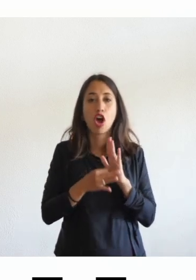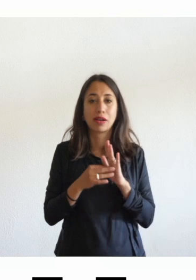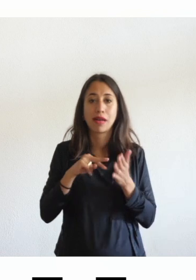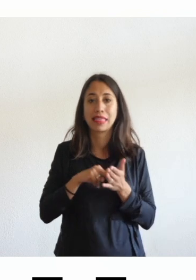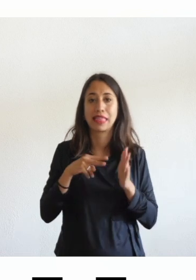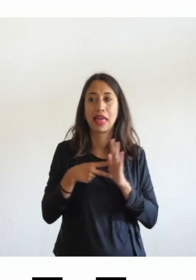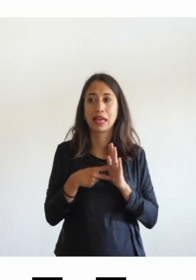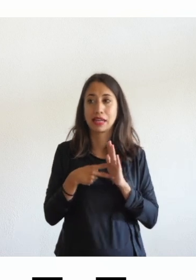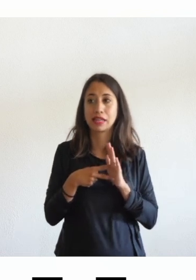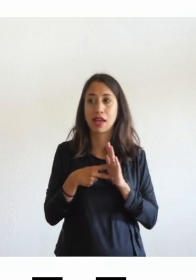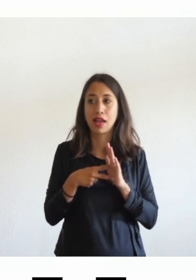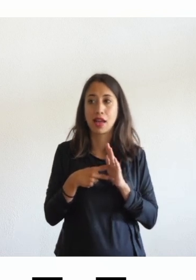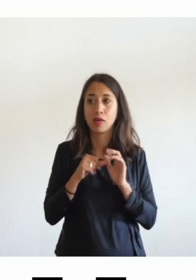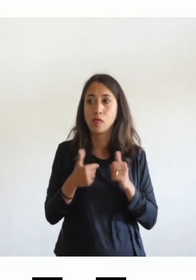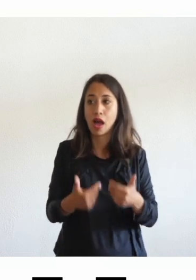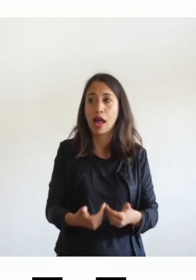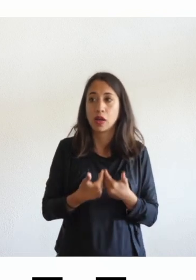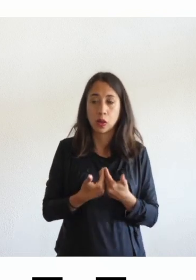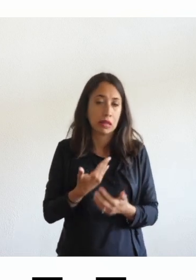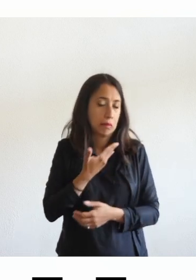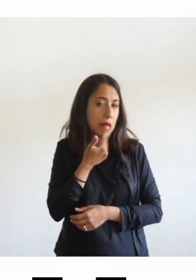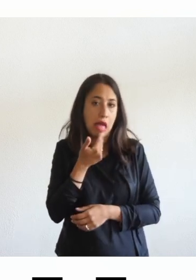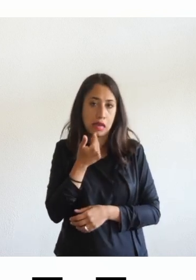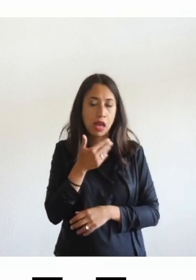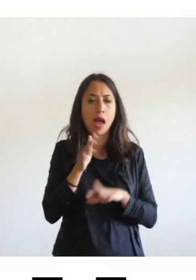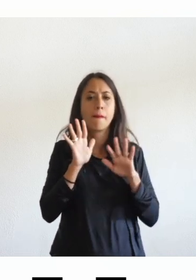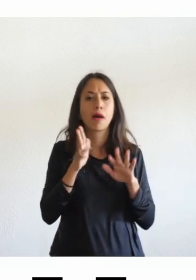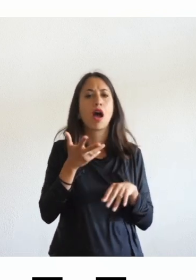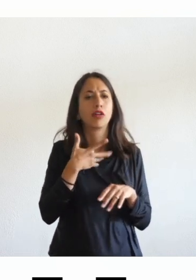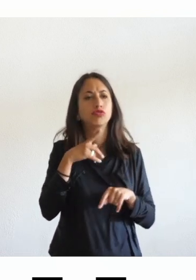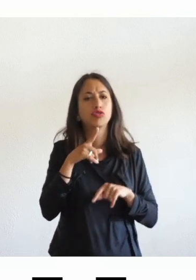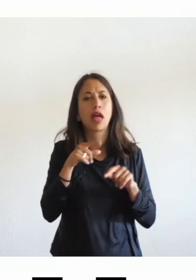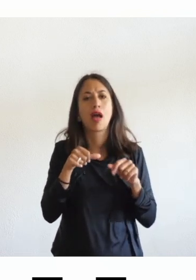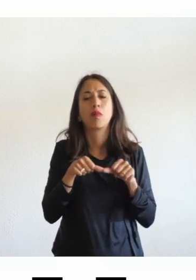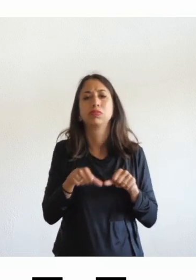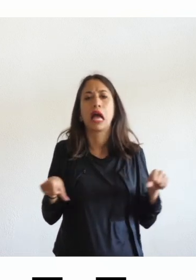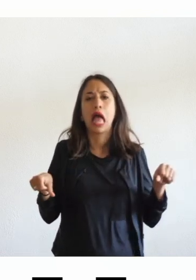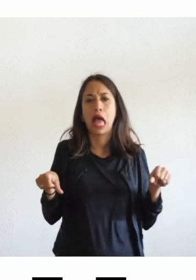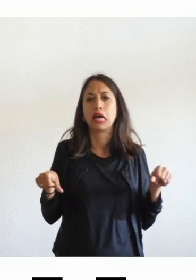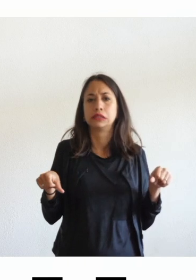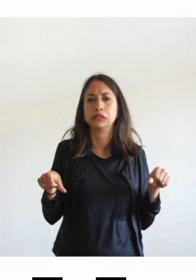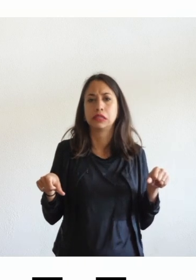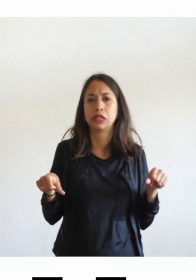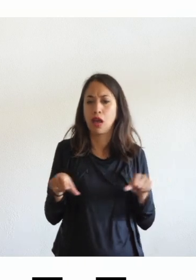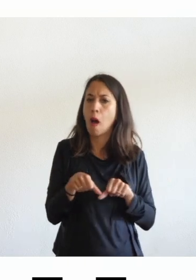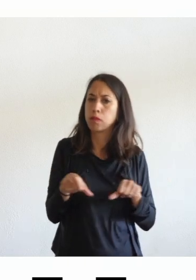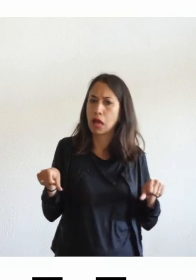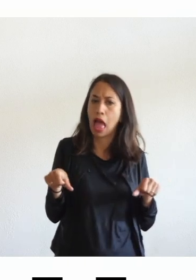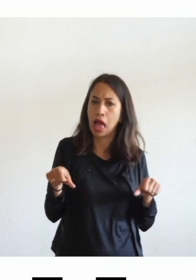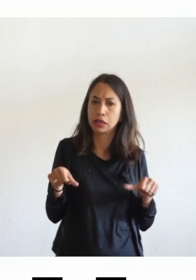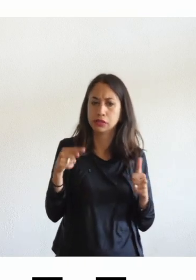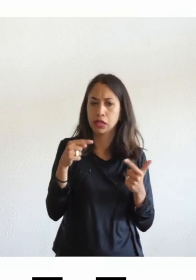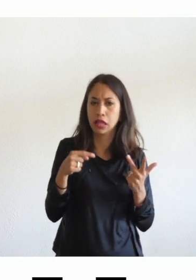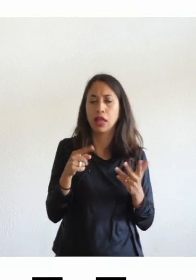ci può aiutare detto questo però alcune basi esistono e dovremmo applicarle se